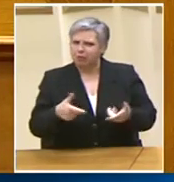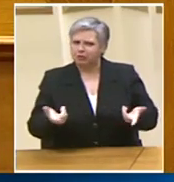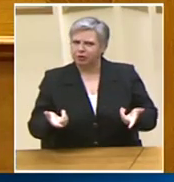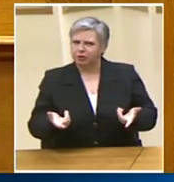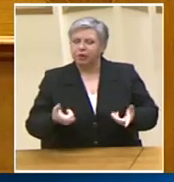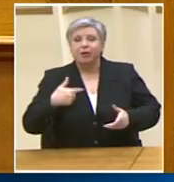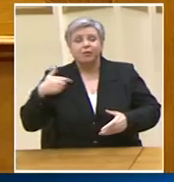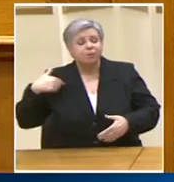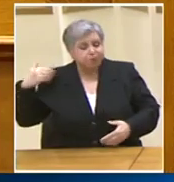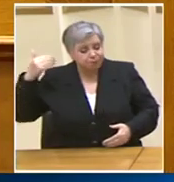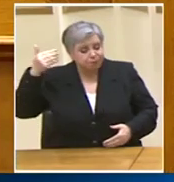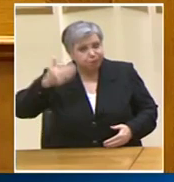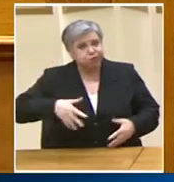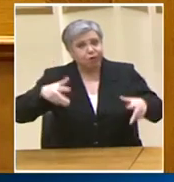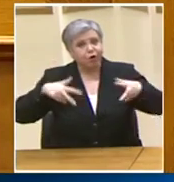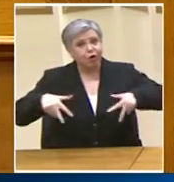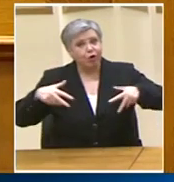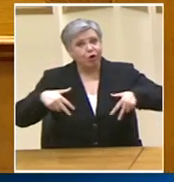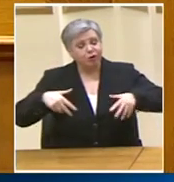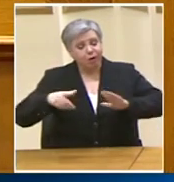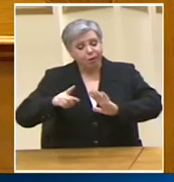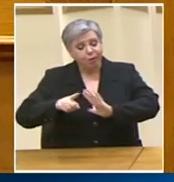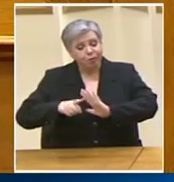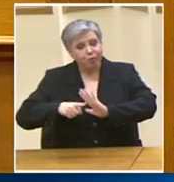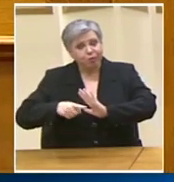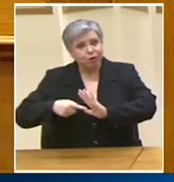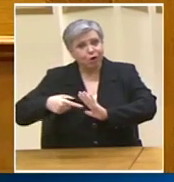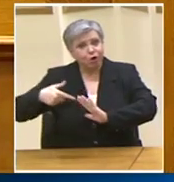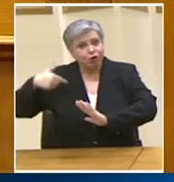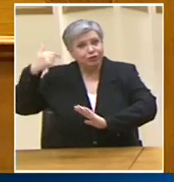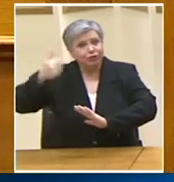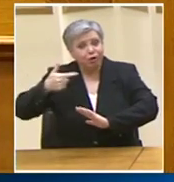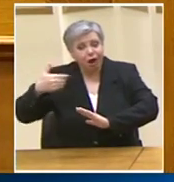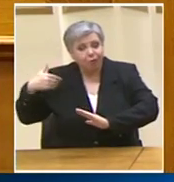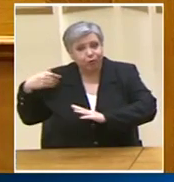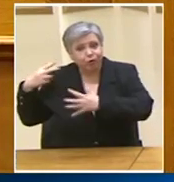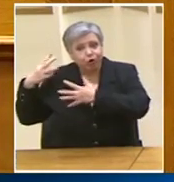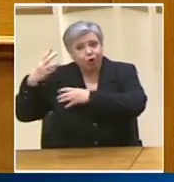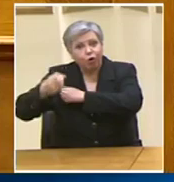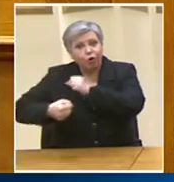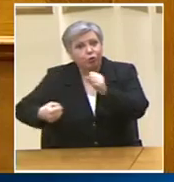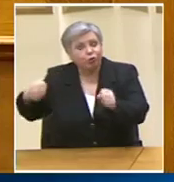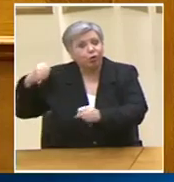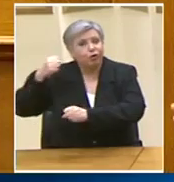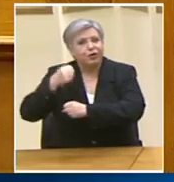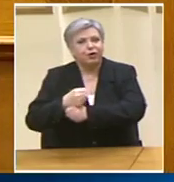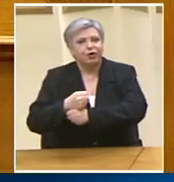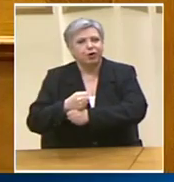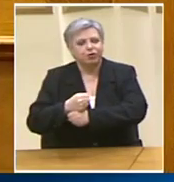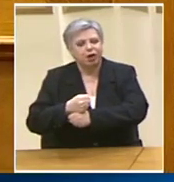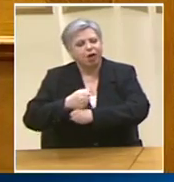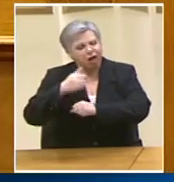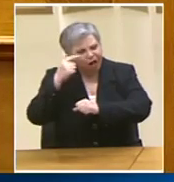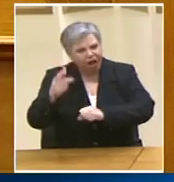Μετά από 8 χρόνια μνημονίων Έχει μπροστά της ένα καθαρό πεδίο